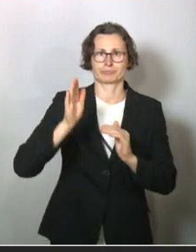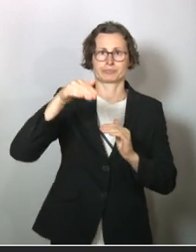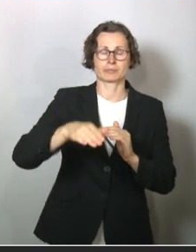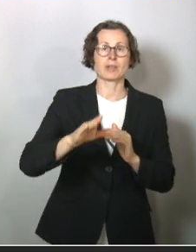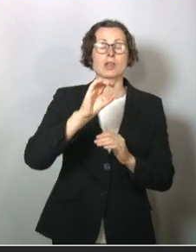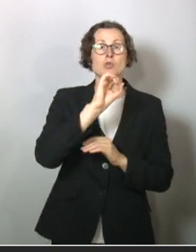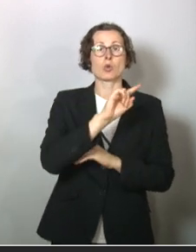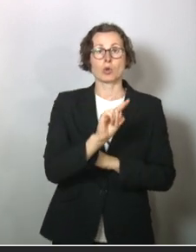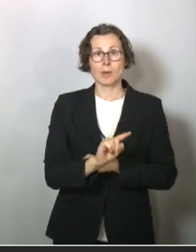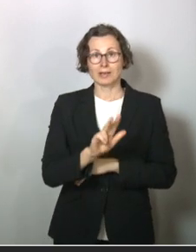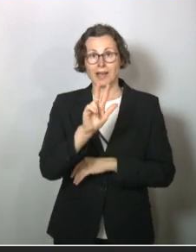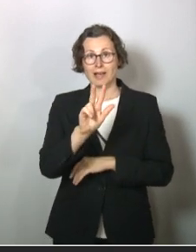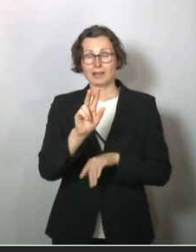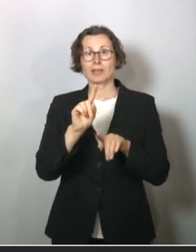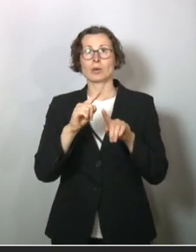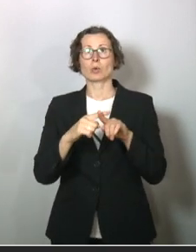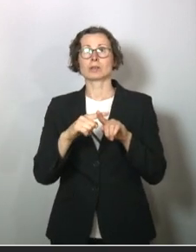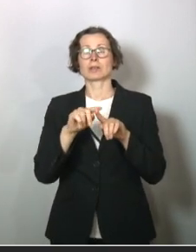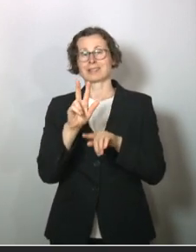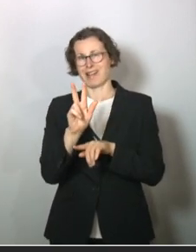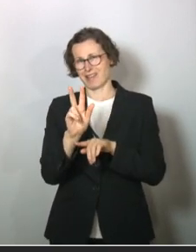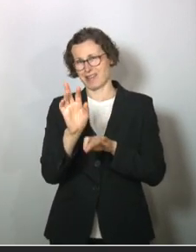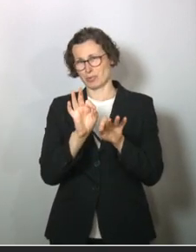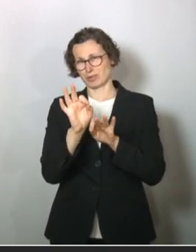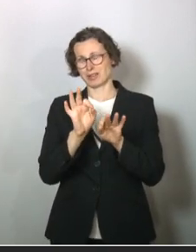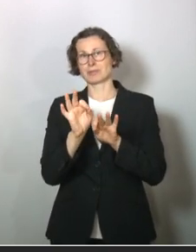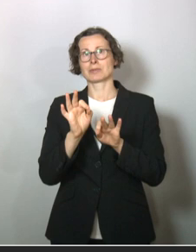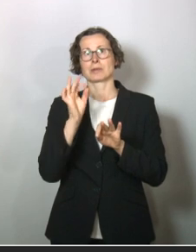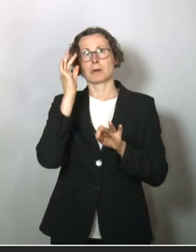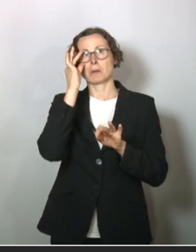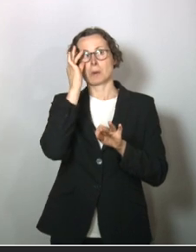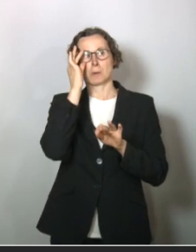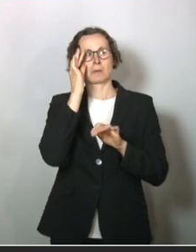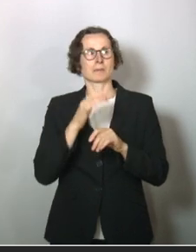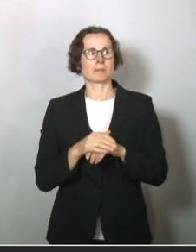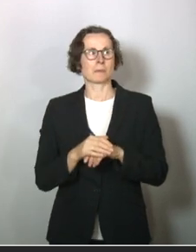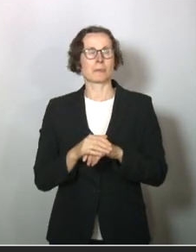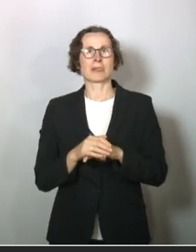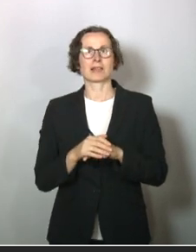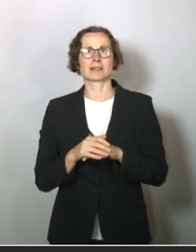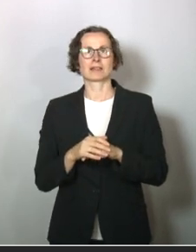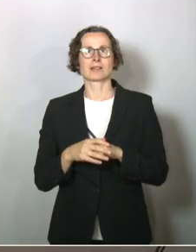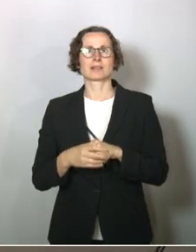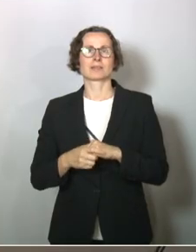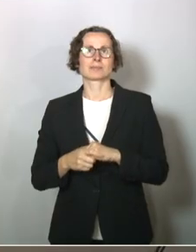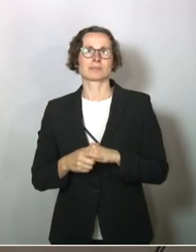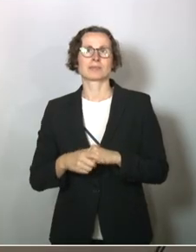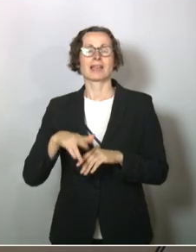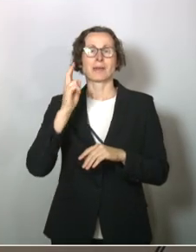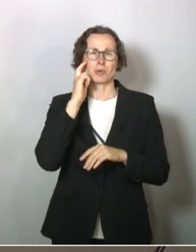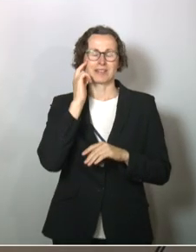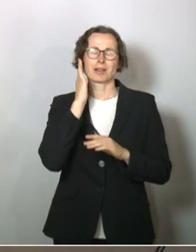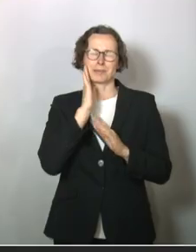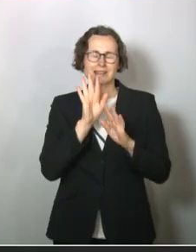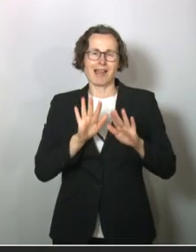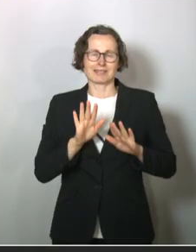zwischen 0,3 und 3 Prozent. Sie müssen langsam zum Schluss kommen, bitte. Herr Professor, Sie müssen langsam zum Schluss kommen,